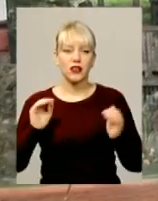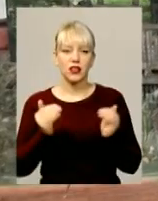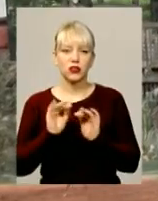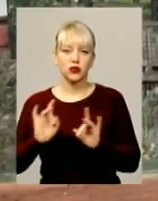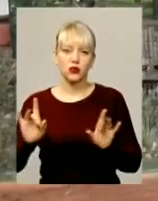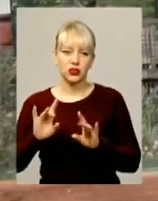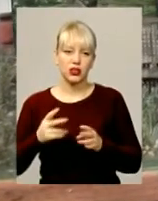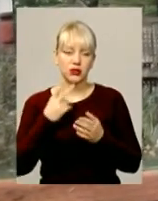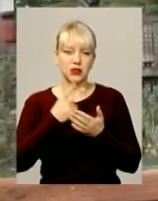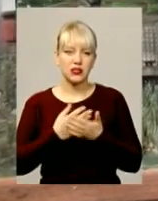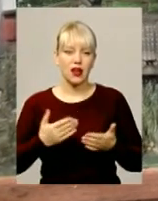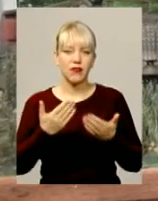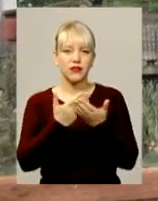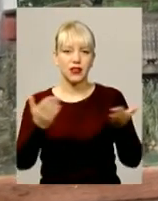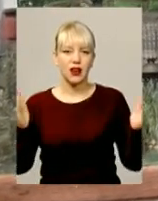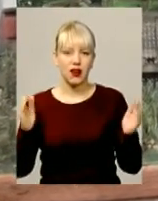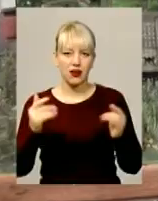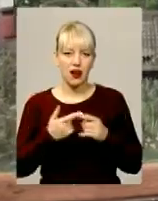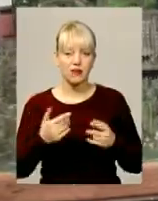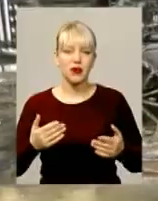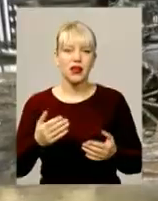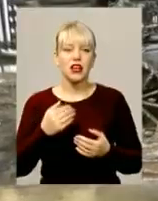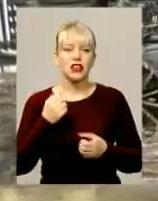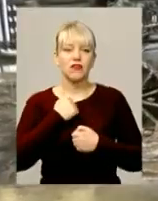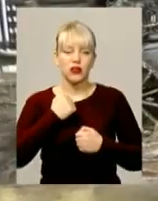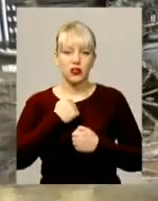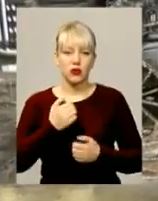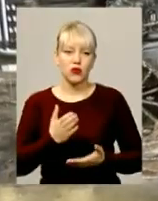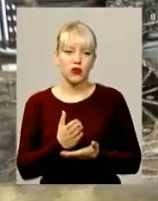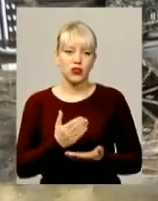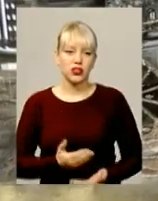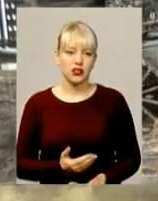мирного життя. Усі роботи виконані в пропорції 1 до 35.